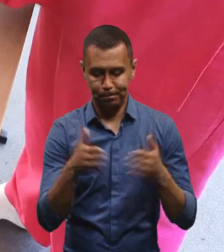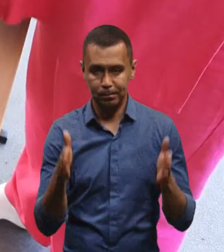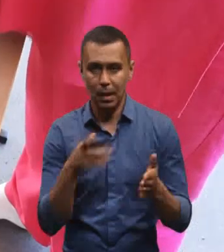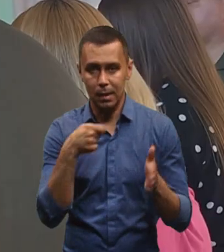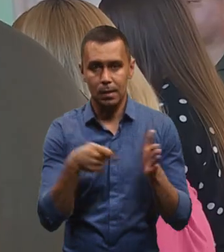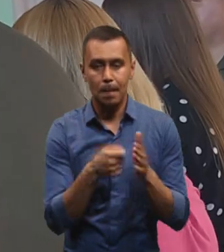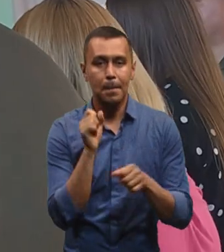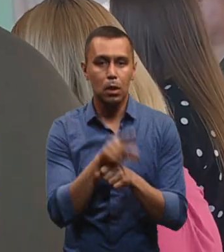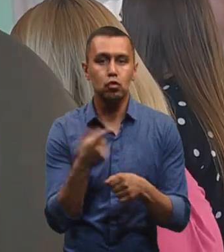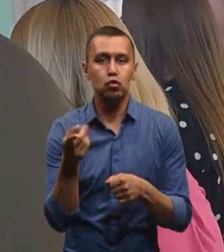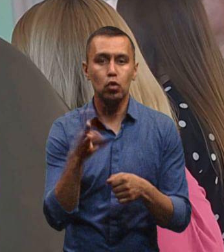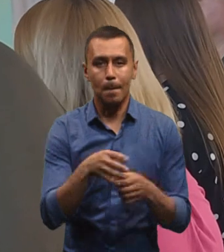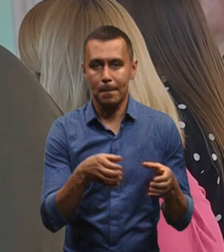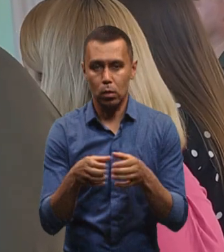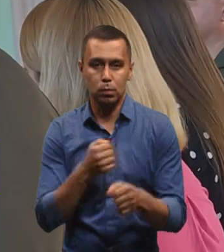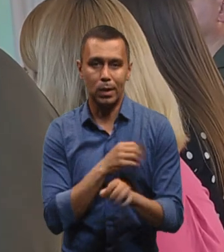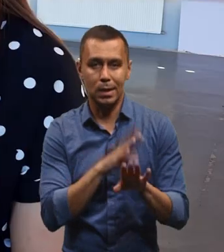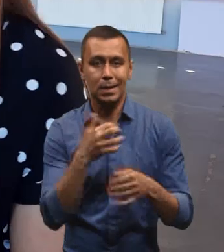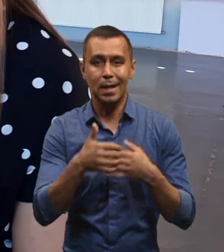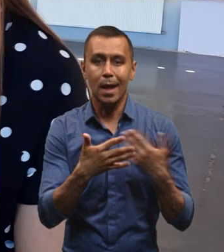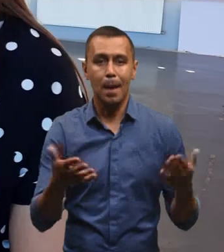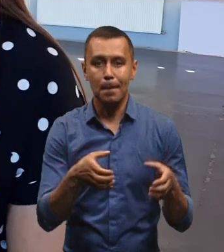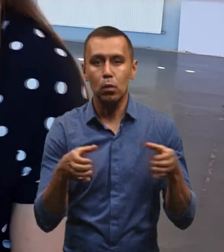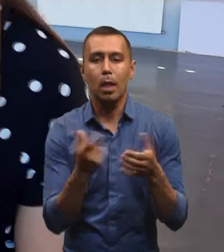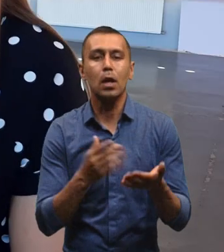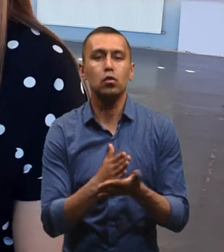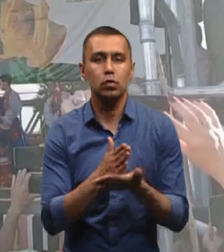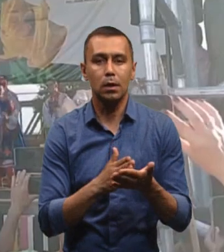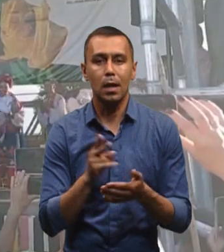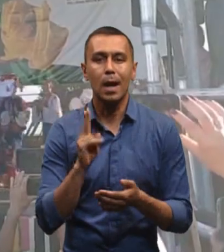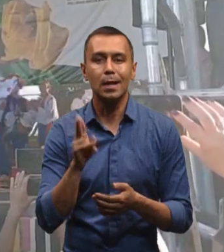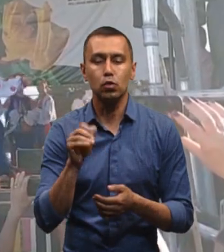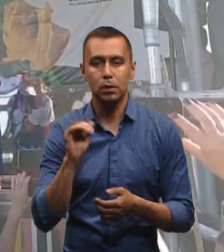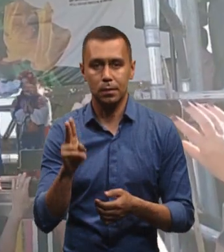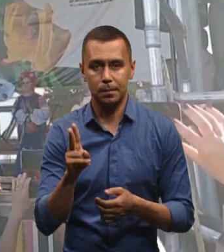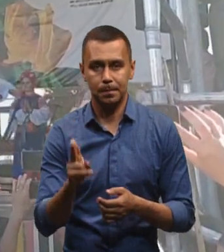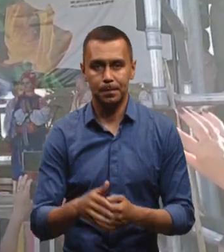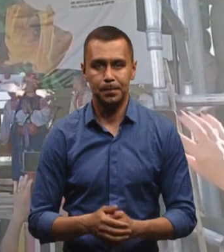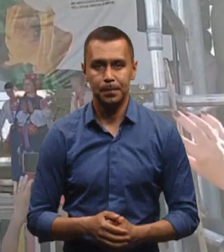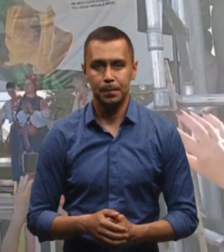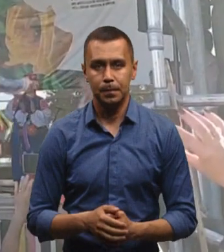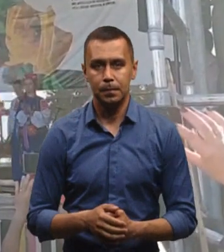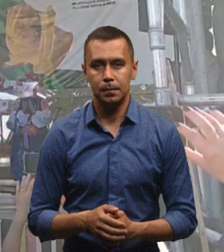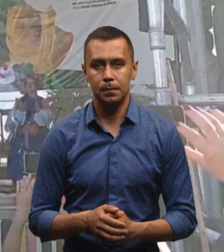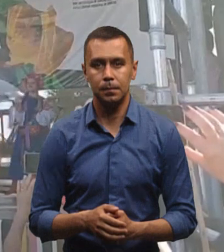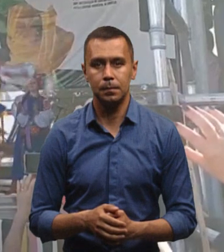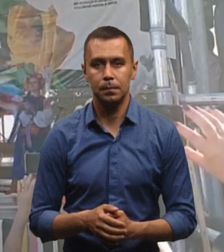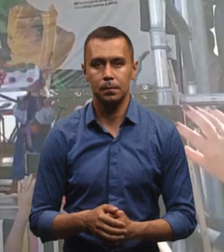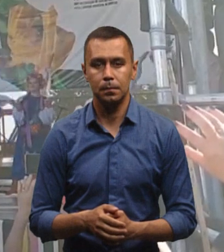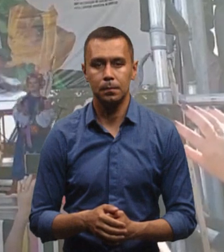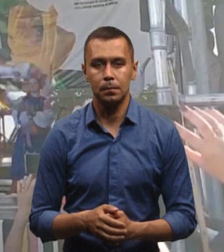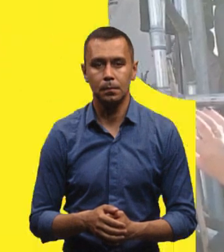призначені чотирьом підрозділом Збройних сил серед яких підрозділ, де служила Катерина Луцик. Світлана Поробок, Оксана Євтухова. Суспільне новини.